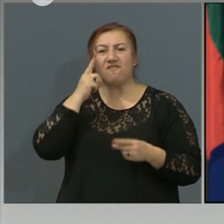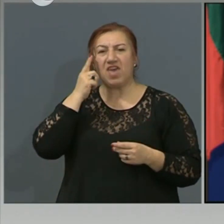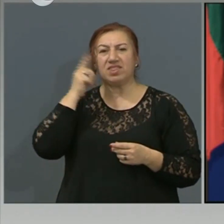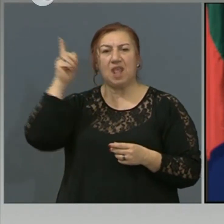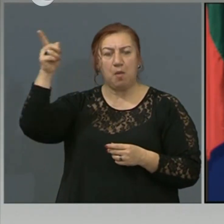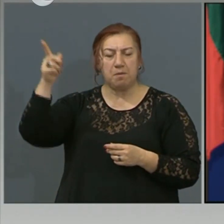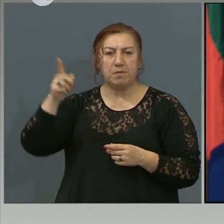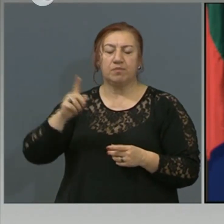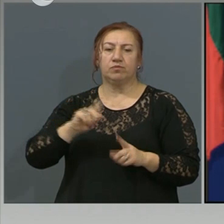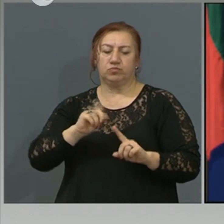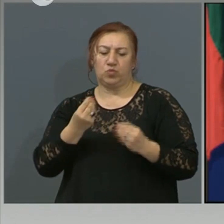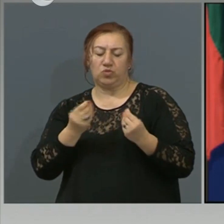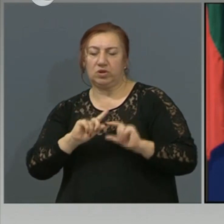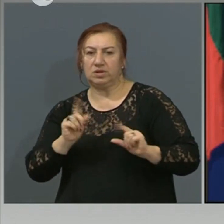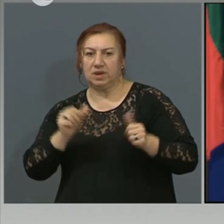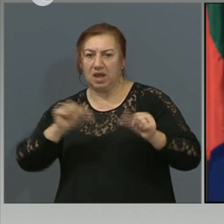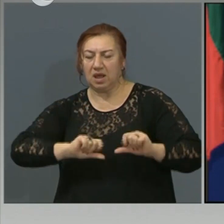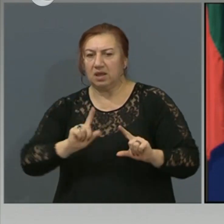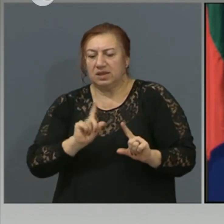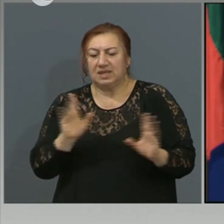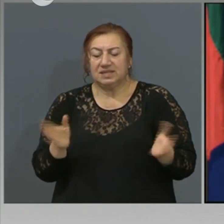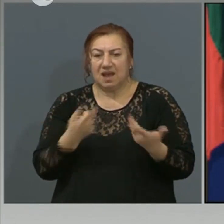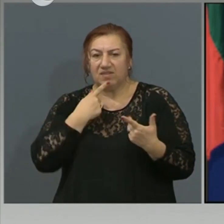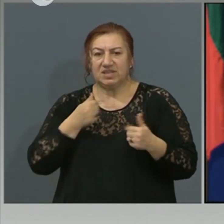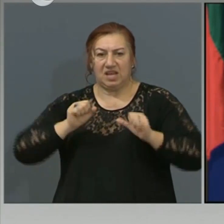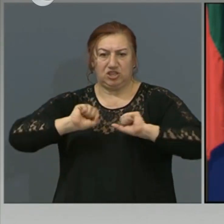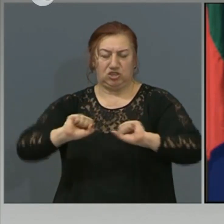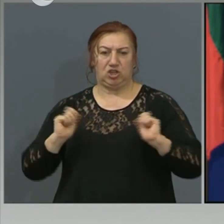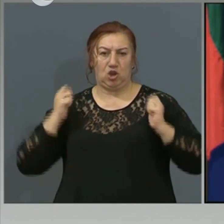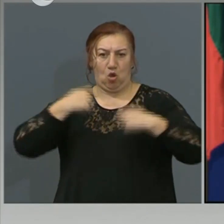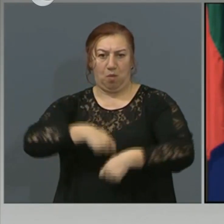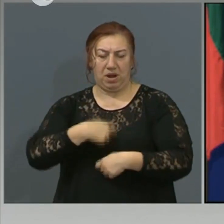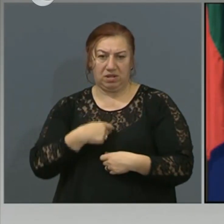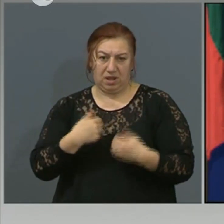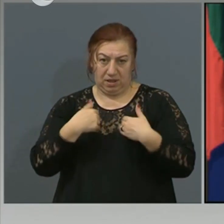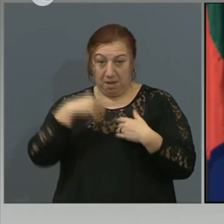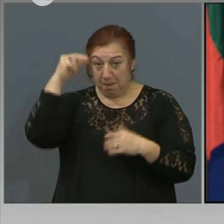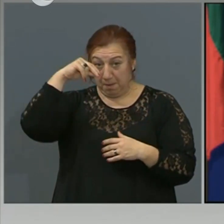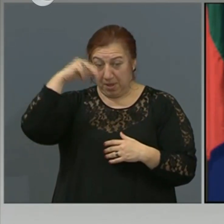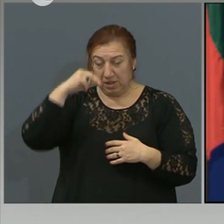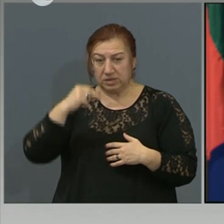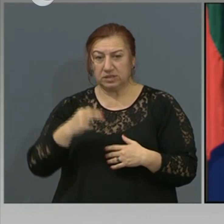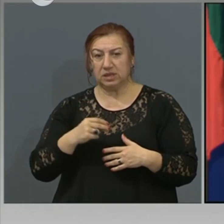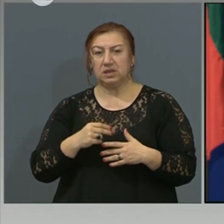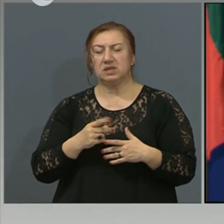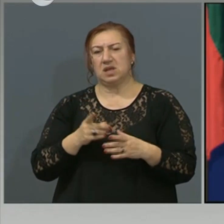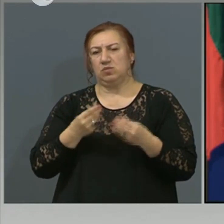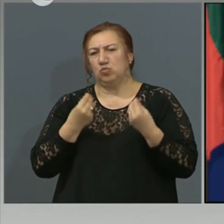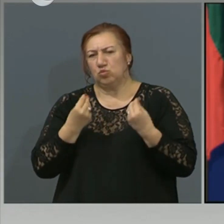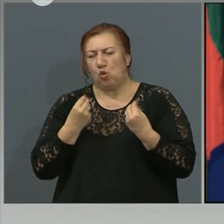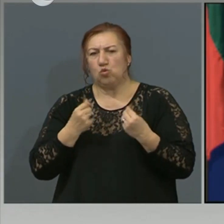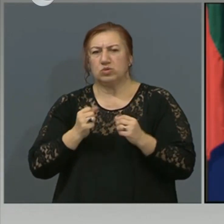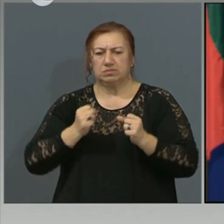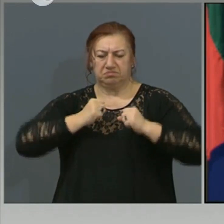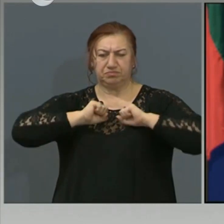Защитни облекла нашите са доста сериозно натоварване търпат.